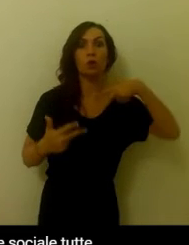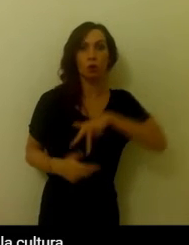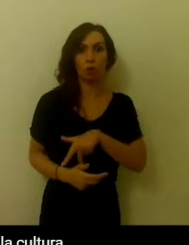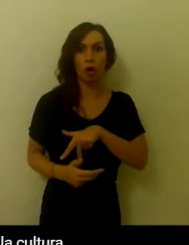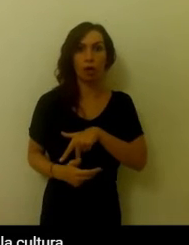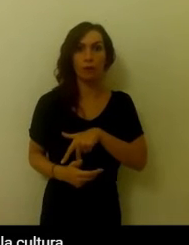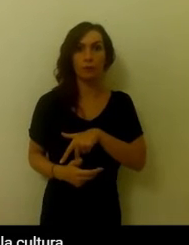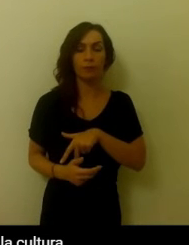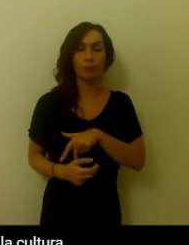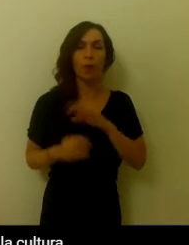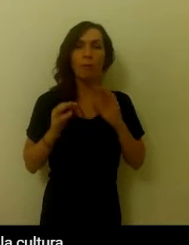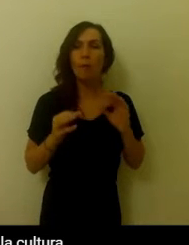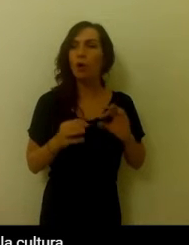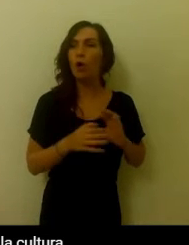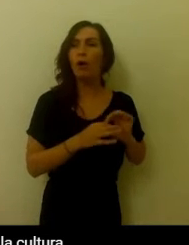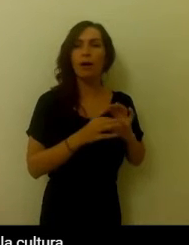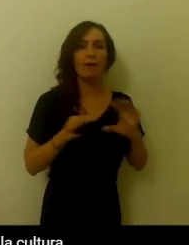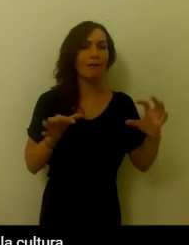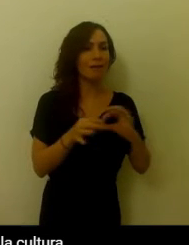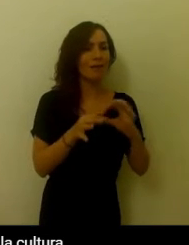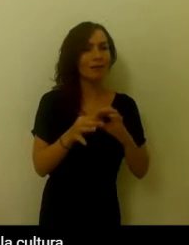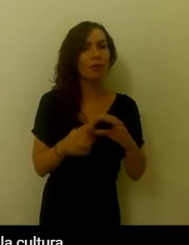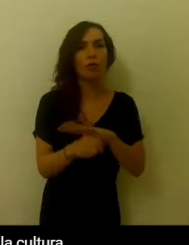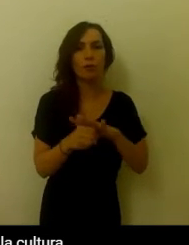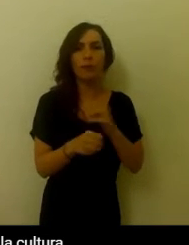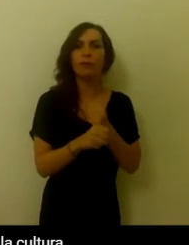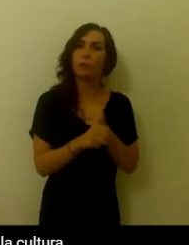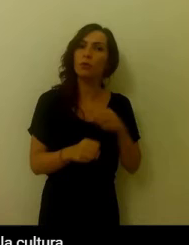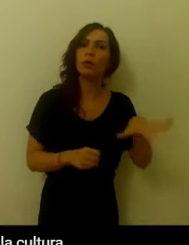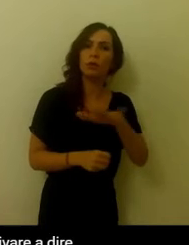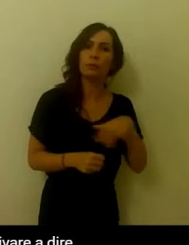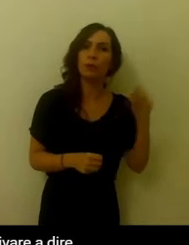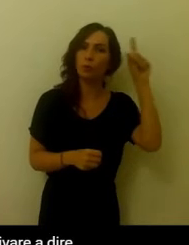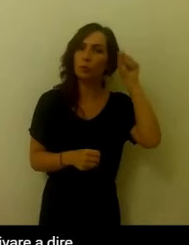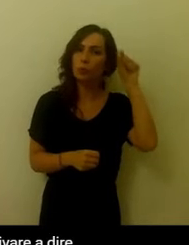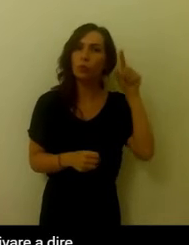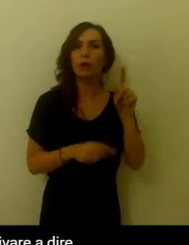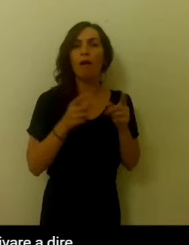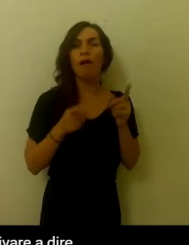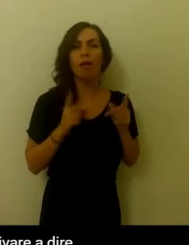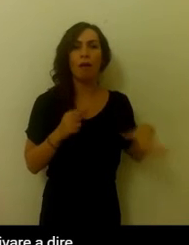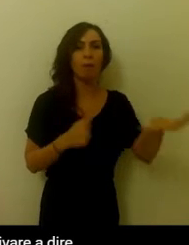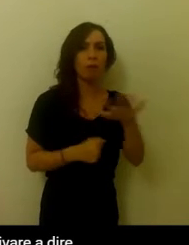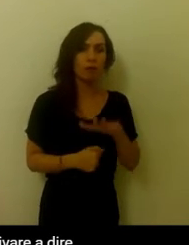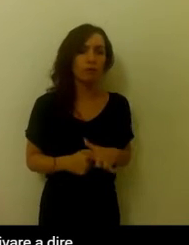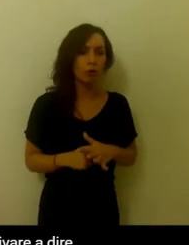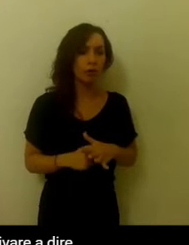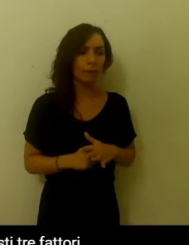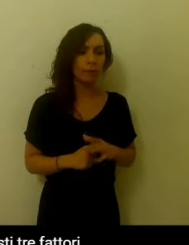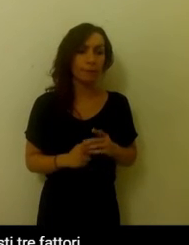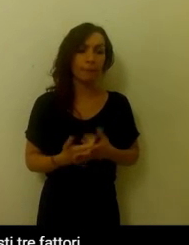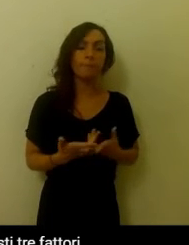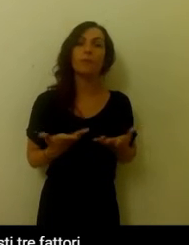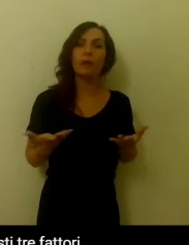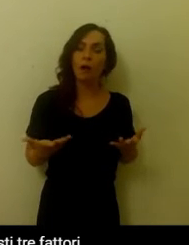Tutte le relazioni, la famiglia, il lavoro, l'ambiente, la cultura, la popolazione, addirittura si può anche pensare, arrivare a dire